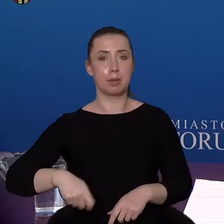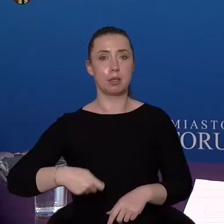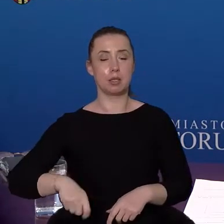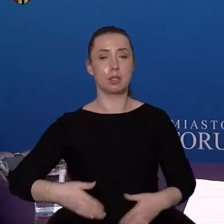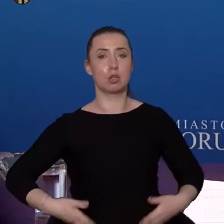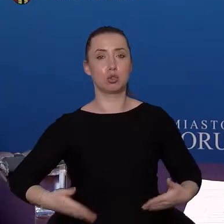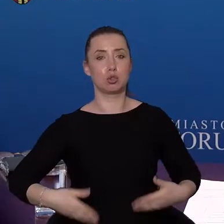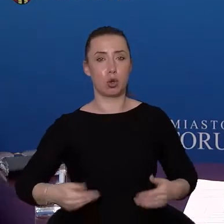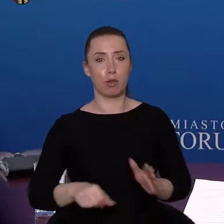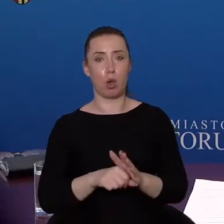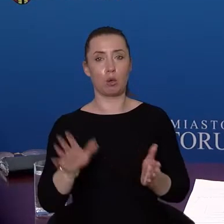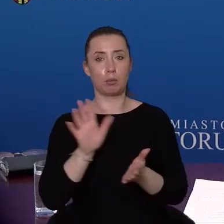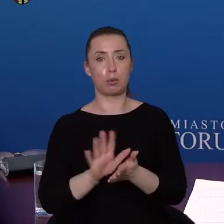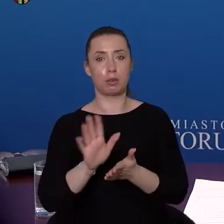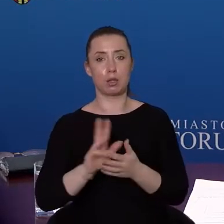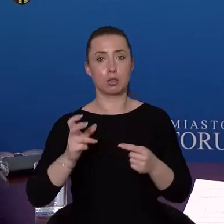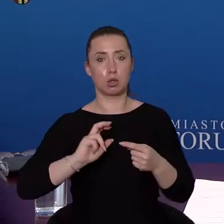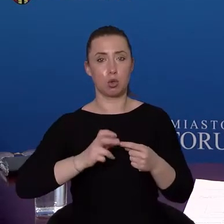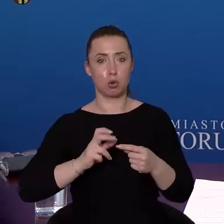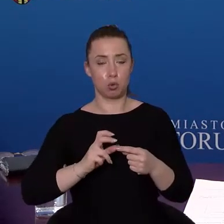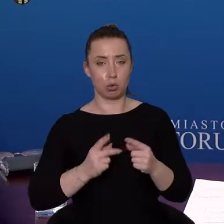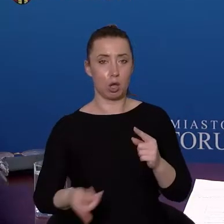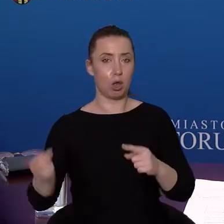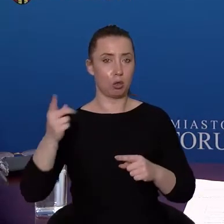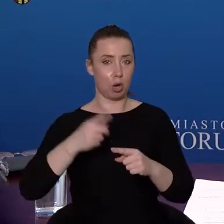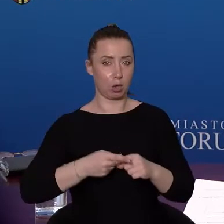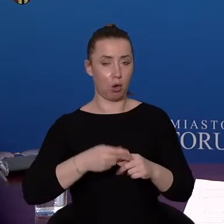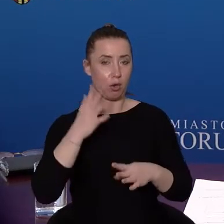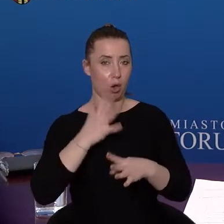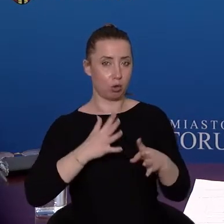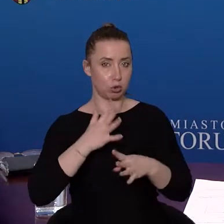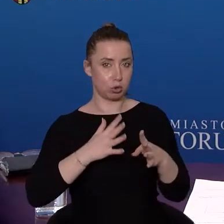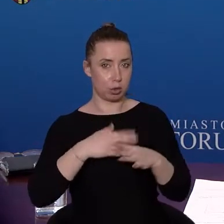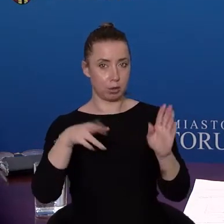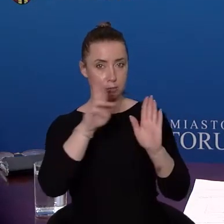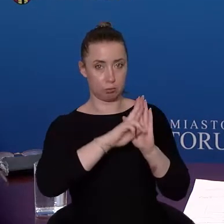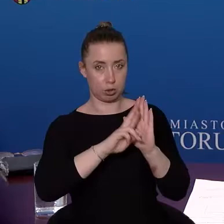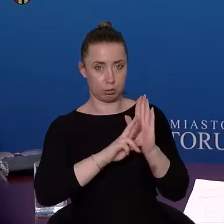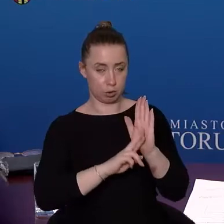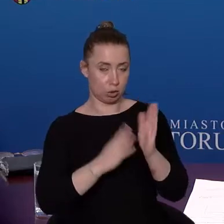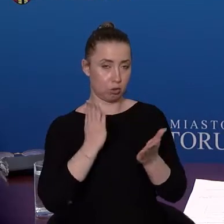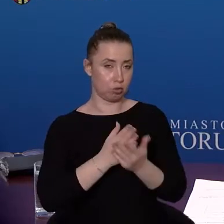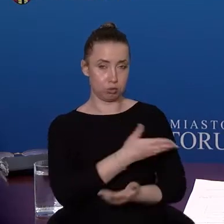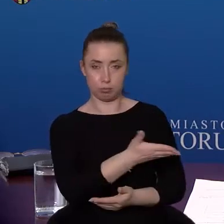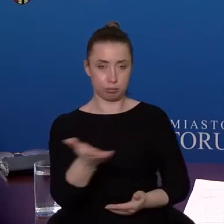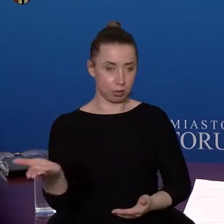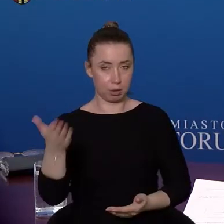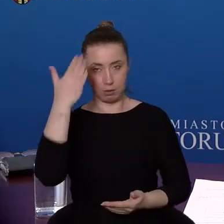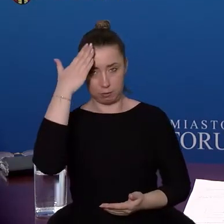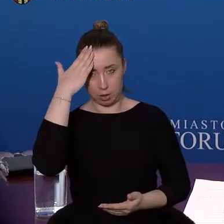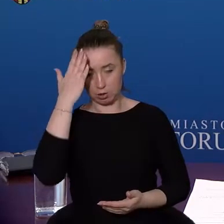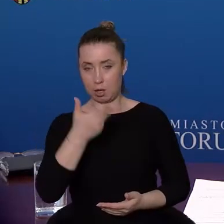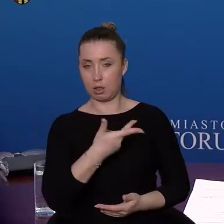zdrowia od 15 grudnia dodatkowe obostrzenia. Pewnie powszechnie znane, ja nie będę ich wszystkich